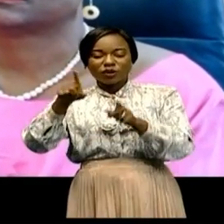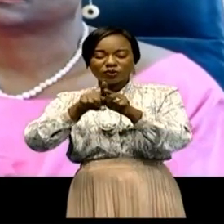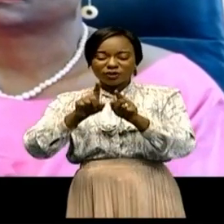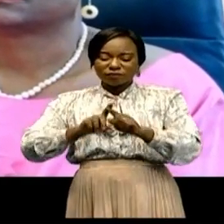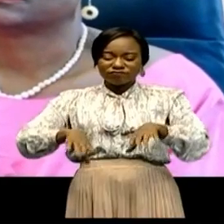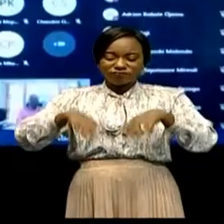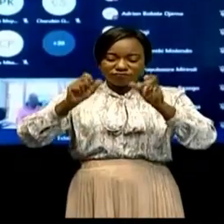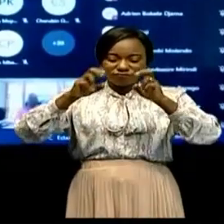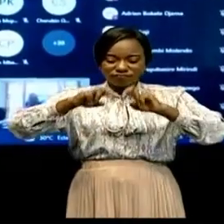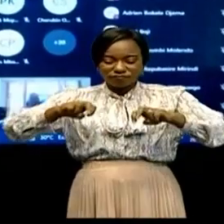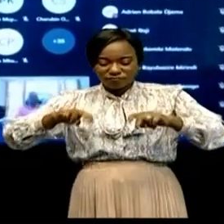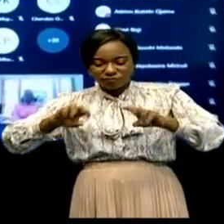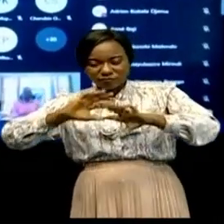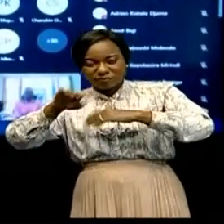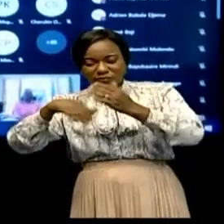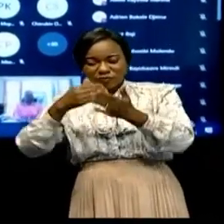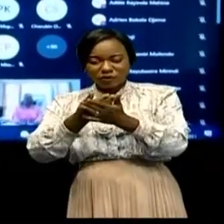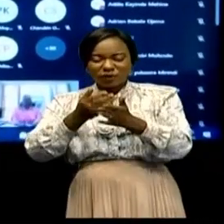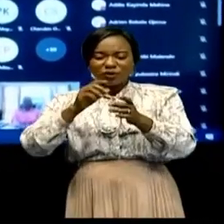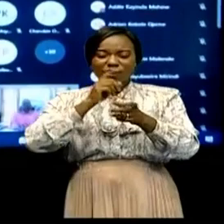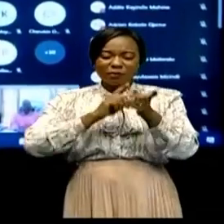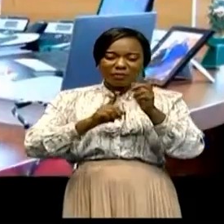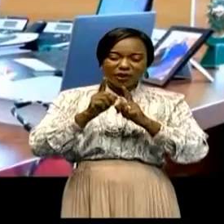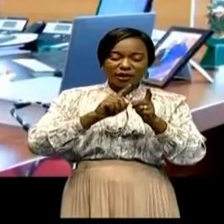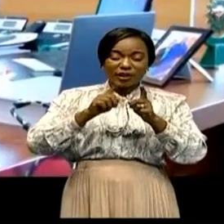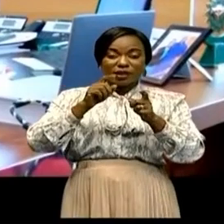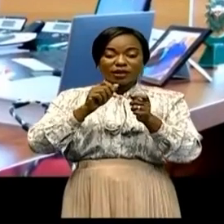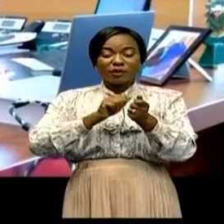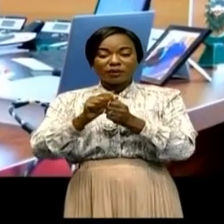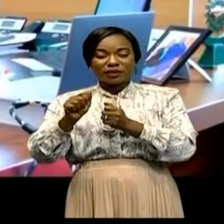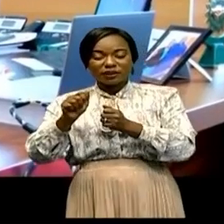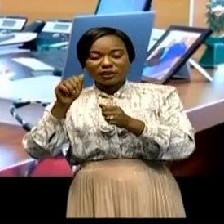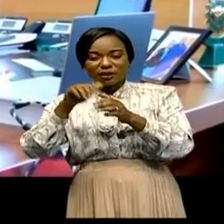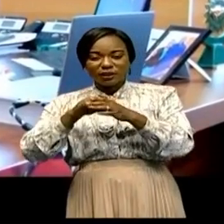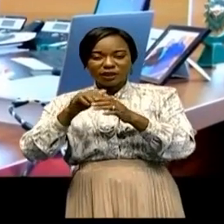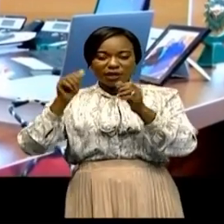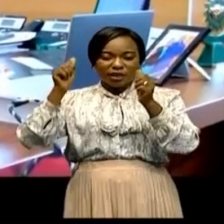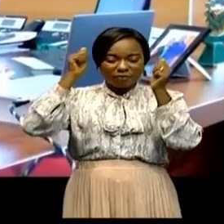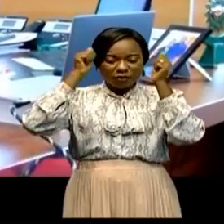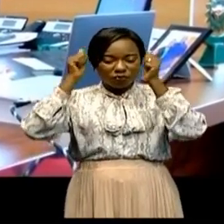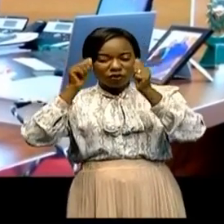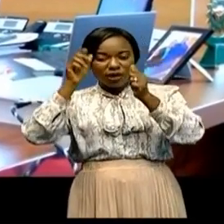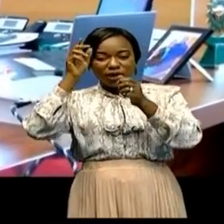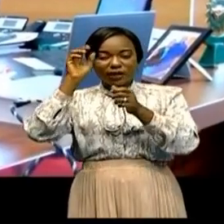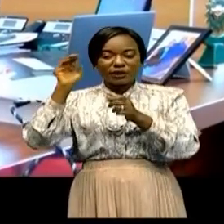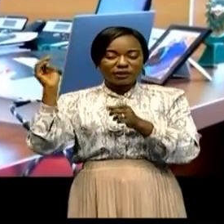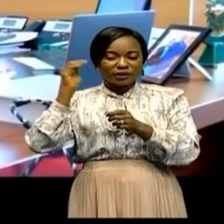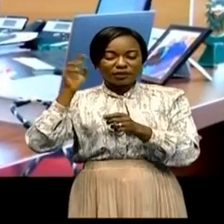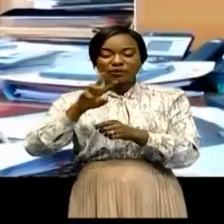les rapports finales de travaux de la Commission paritaire tenus à Bibois en décembre 2019.